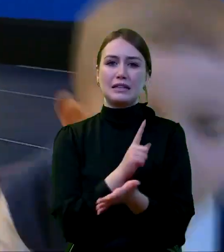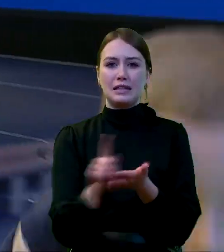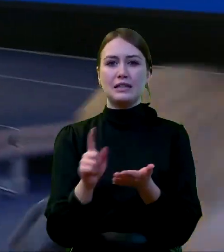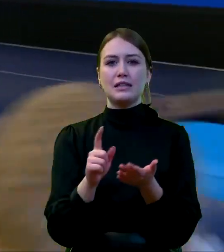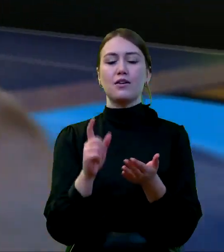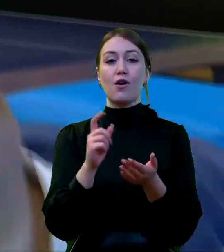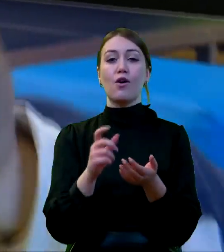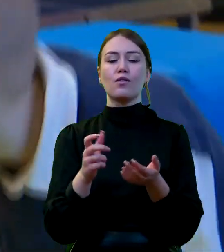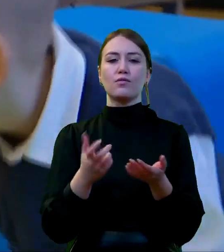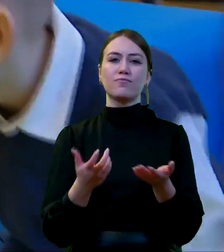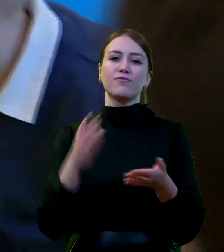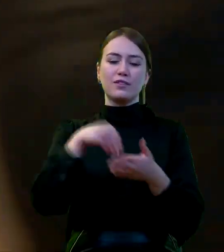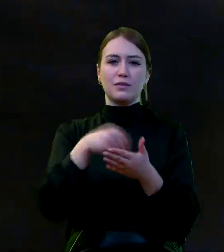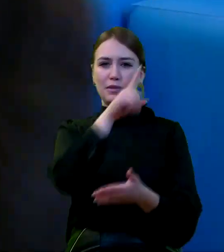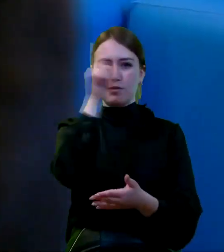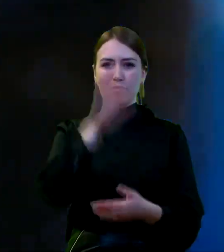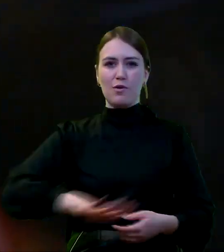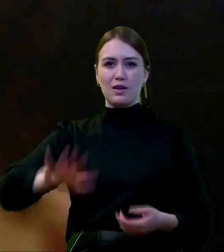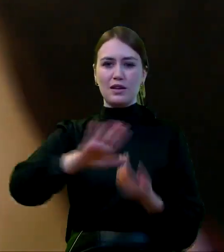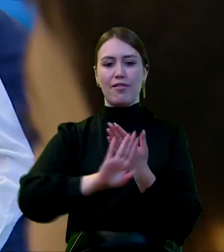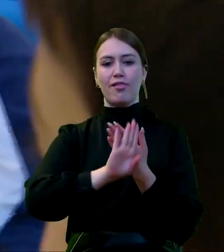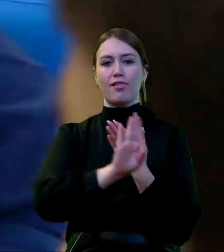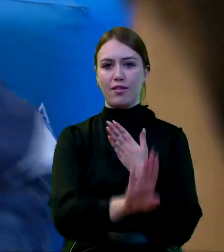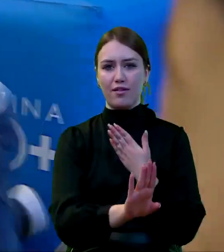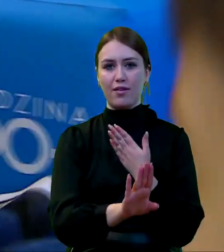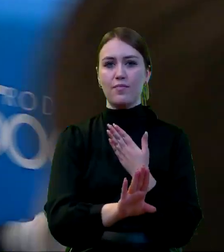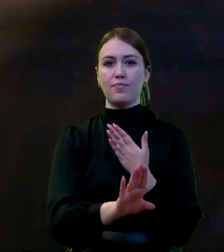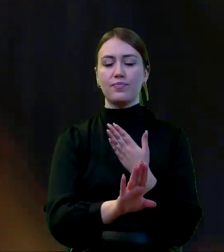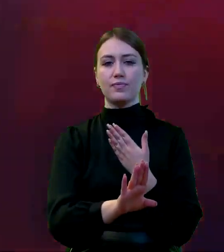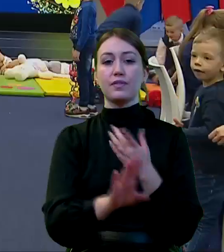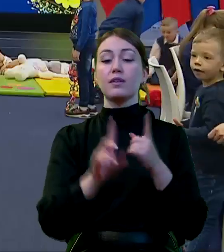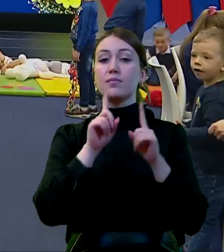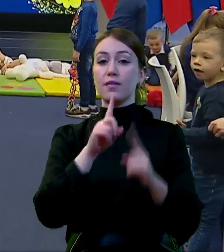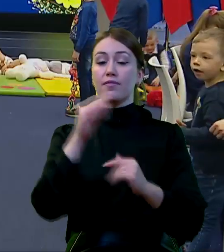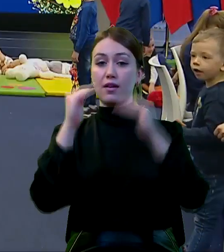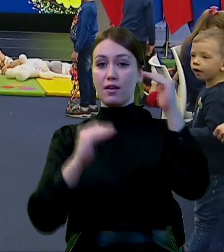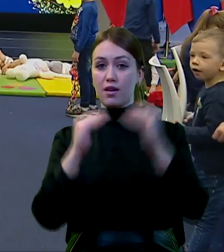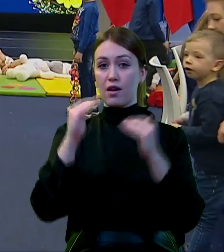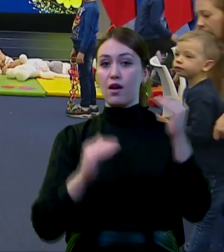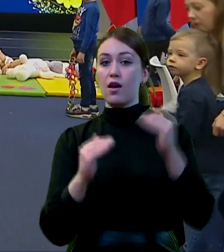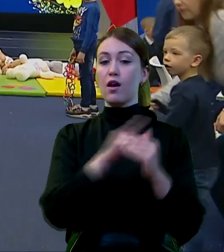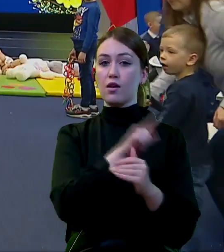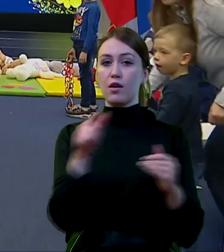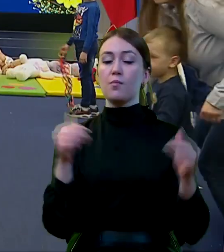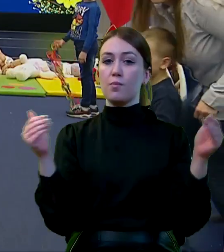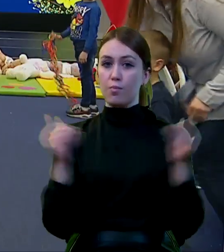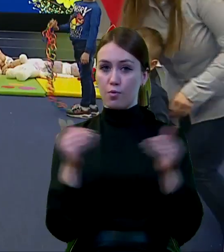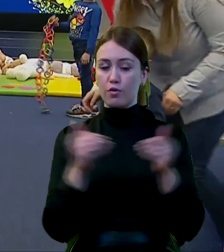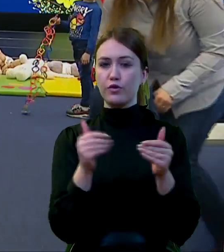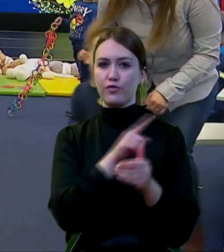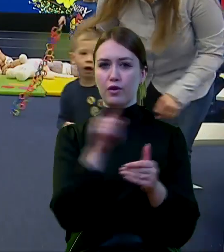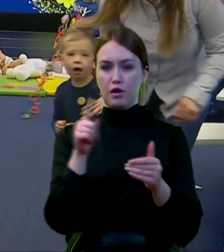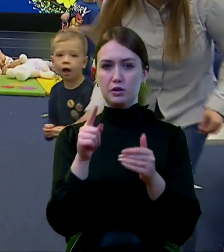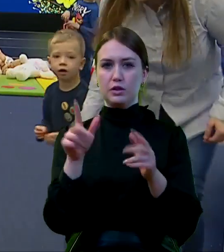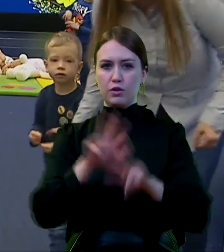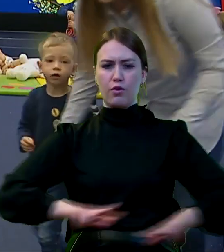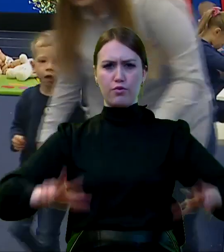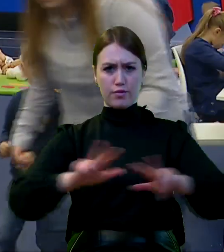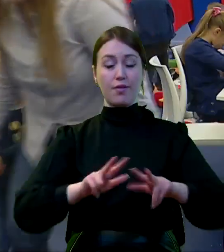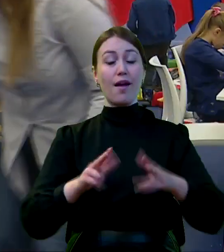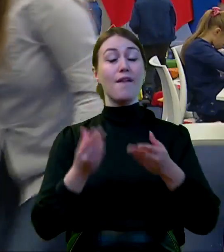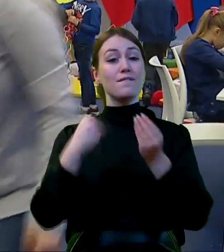wykluczeniem społecznym. Wyrównywanie szans rodzin to zadanie m.in. ekonomii społecznej.